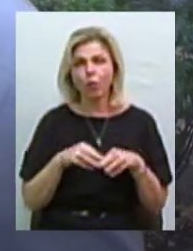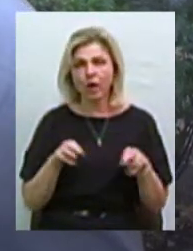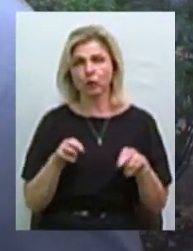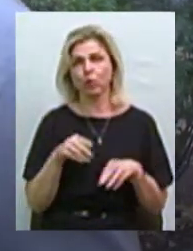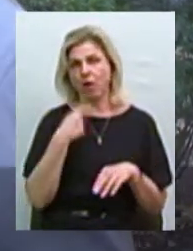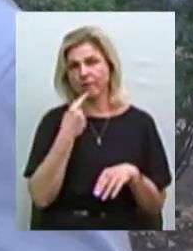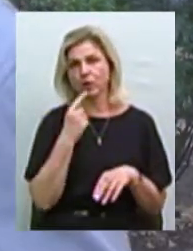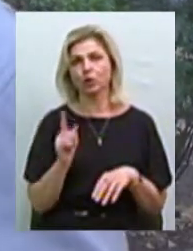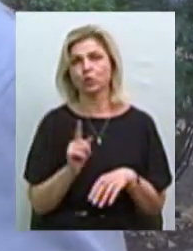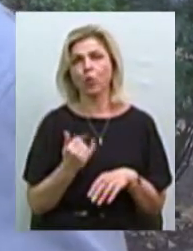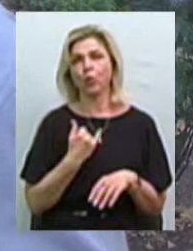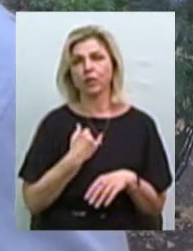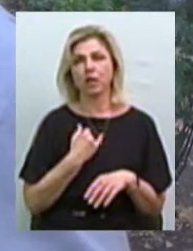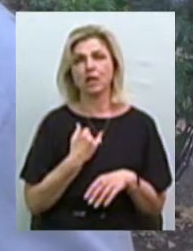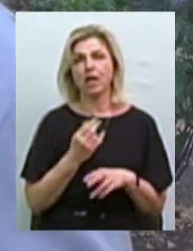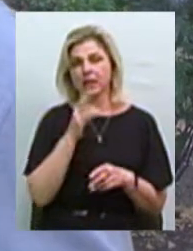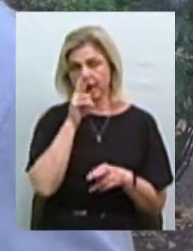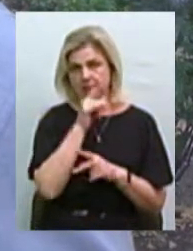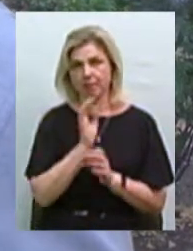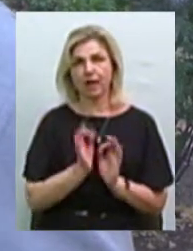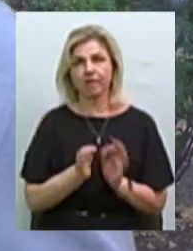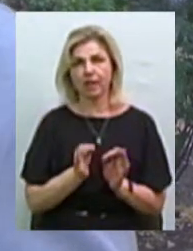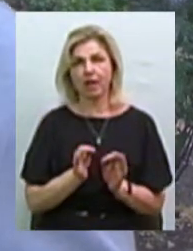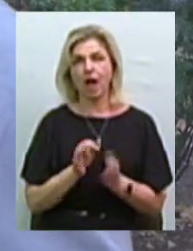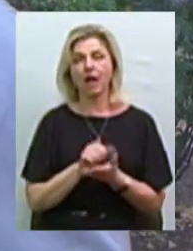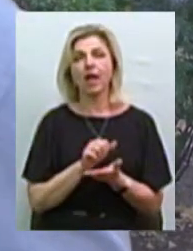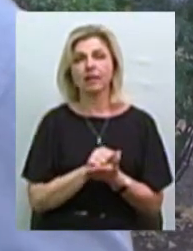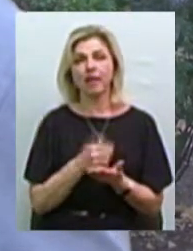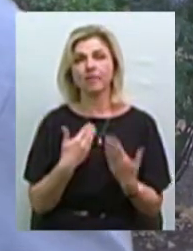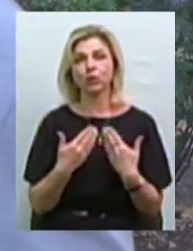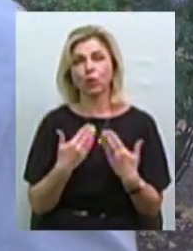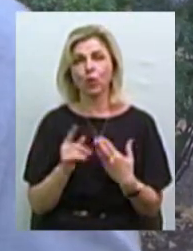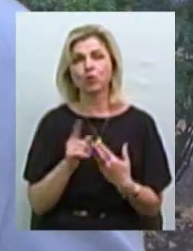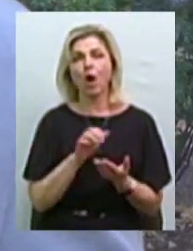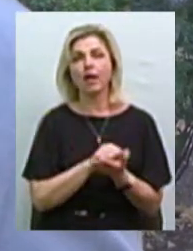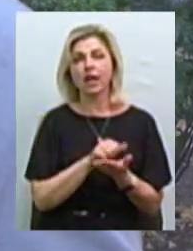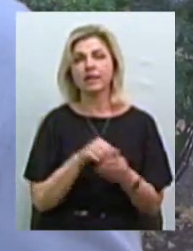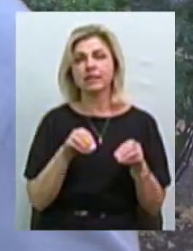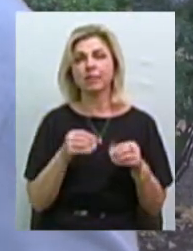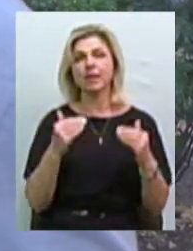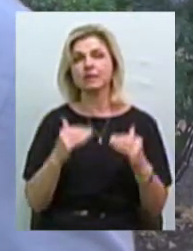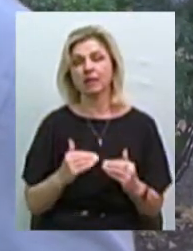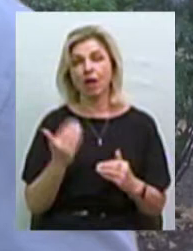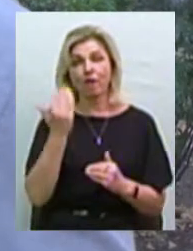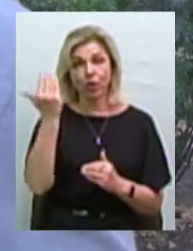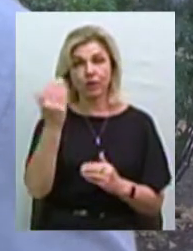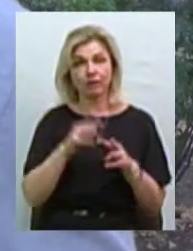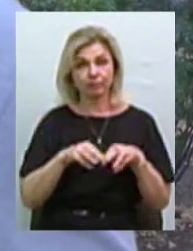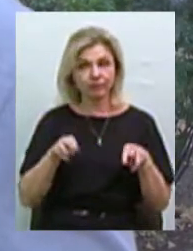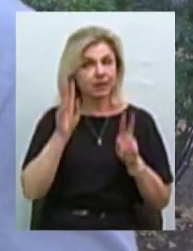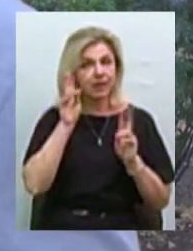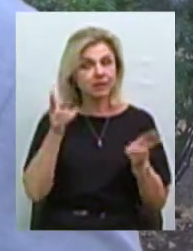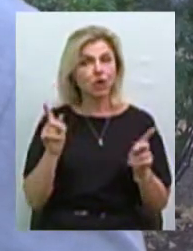несправедливі арендні відносини і що аренда землі занижена. Вони навіть не знають, що ринок